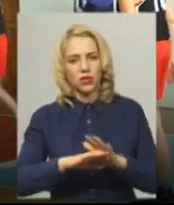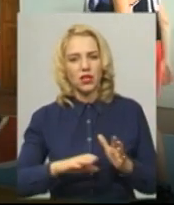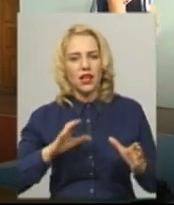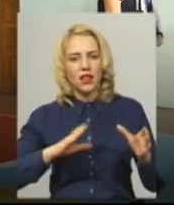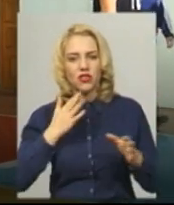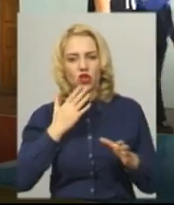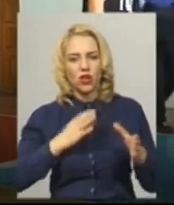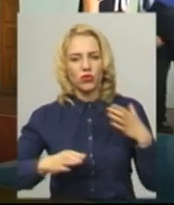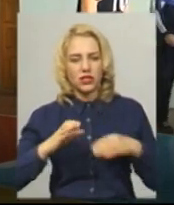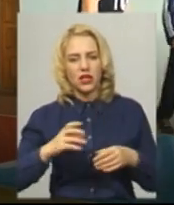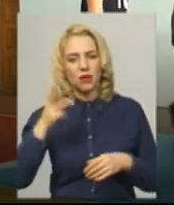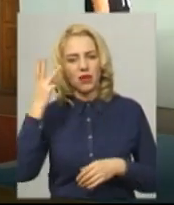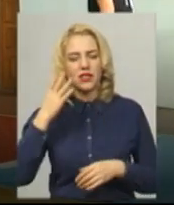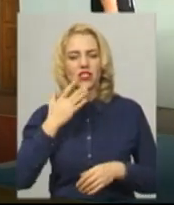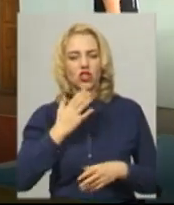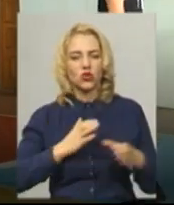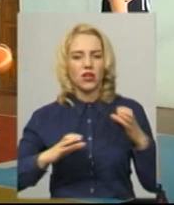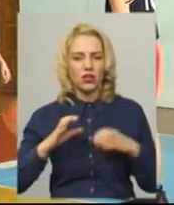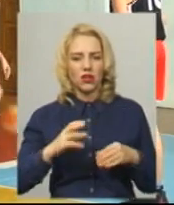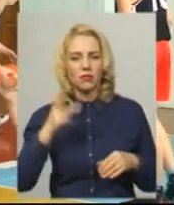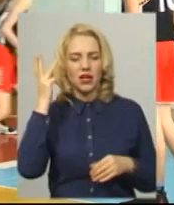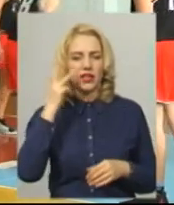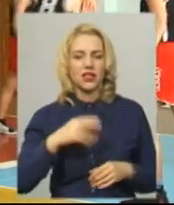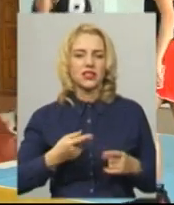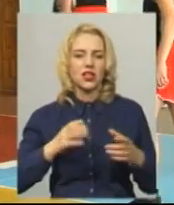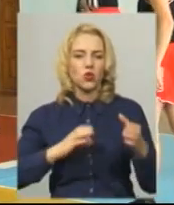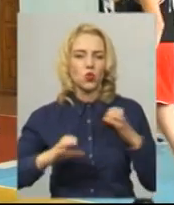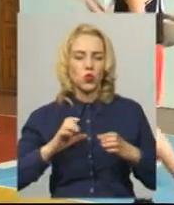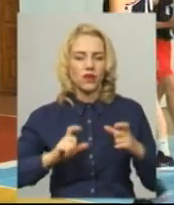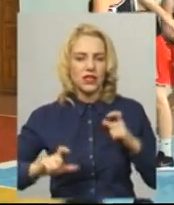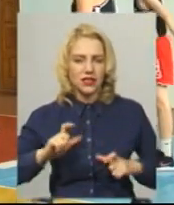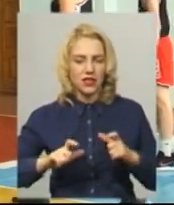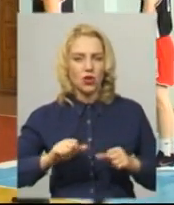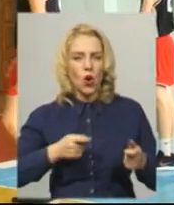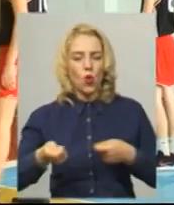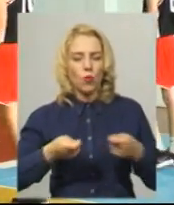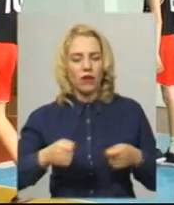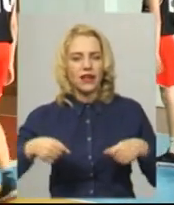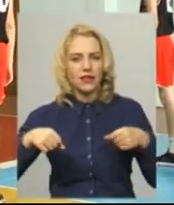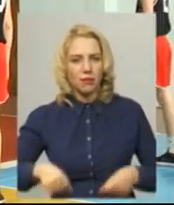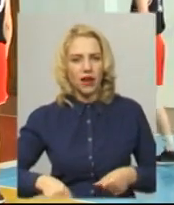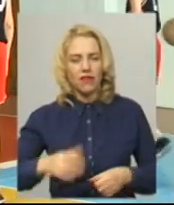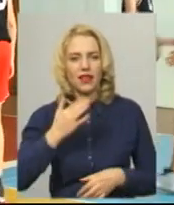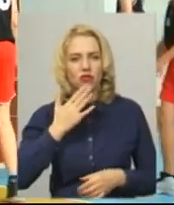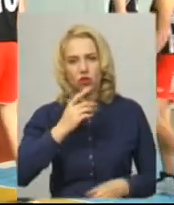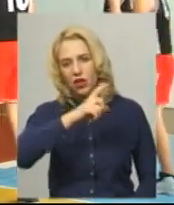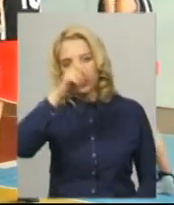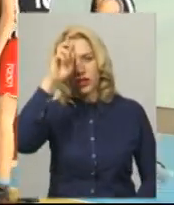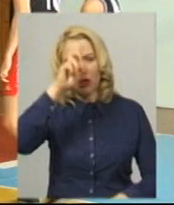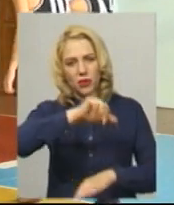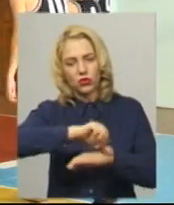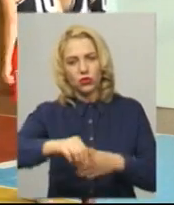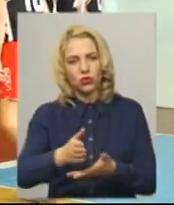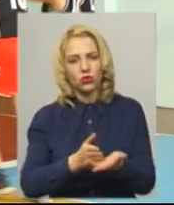університет, Хмельницький національний університет, Хмельницький університет управління та права, Національна академія державної